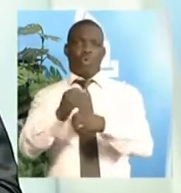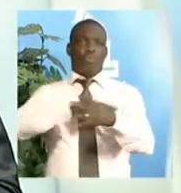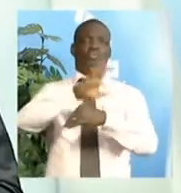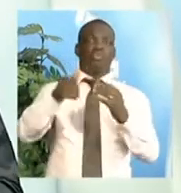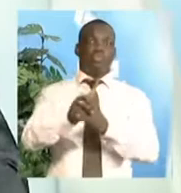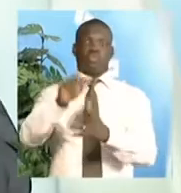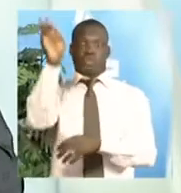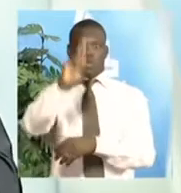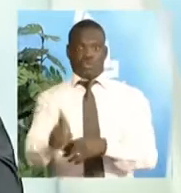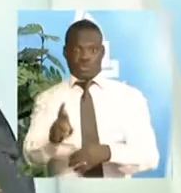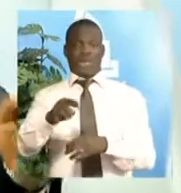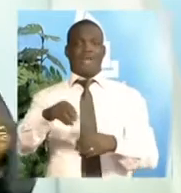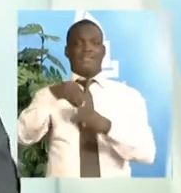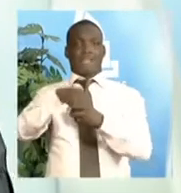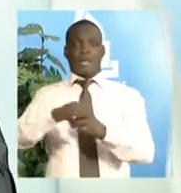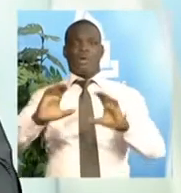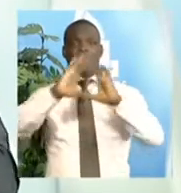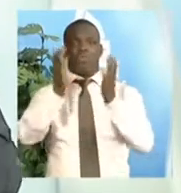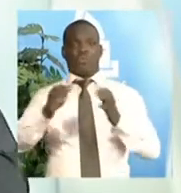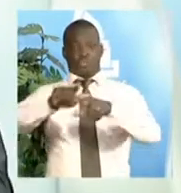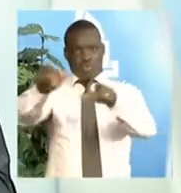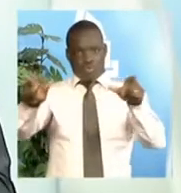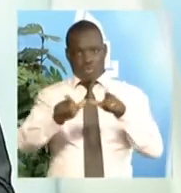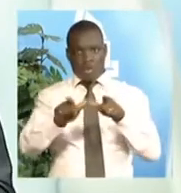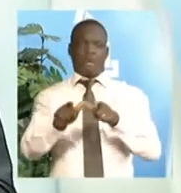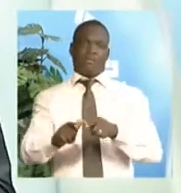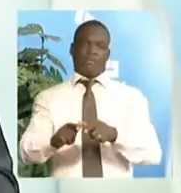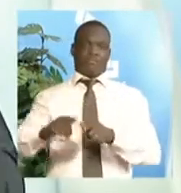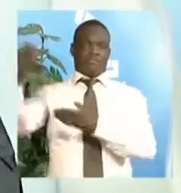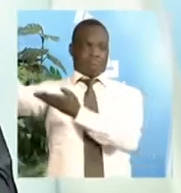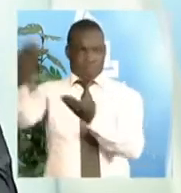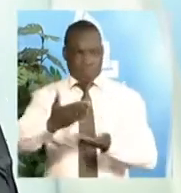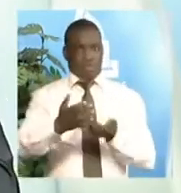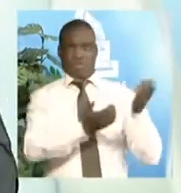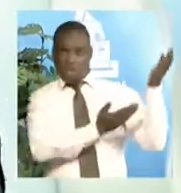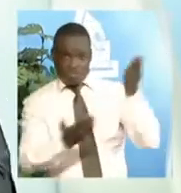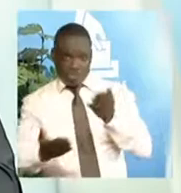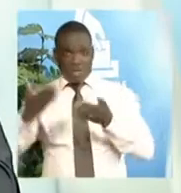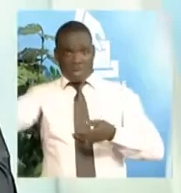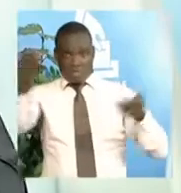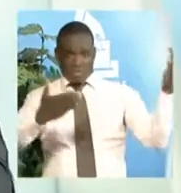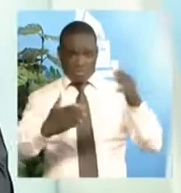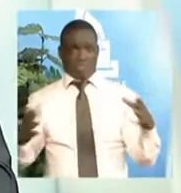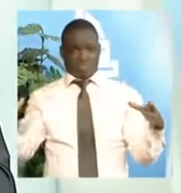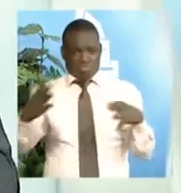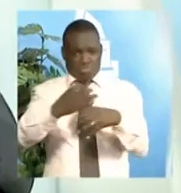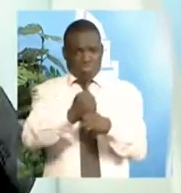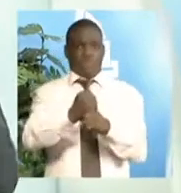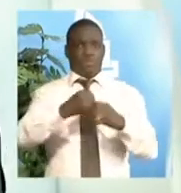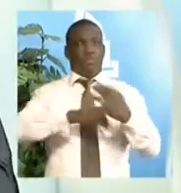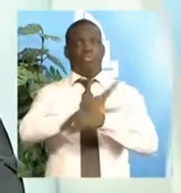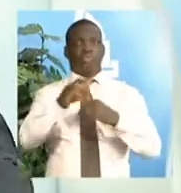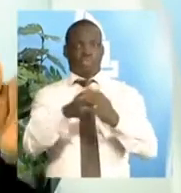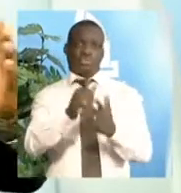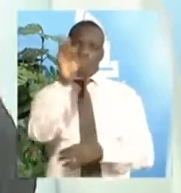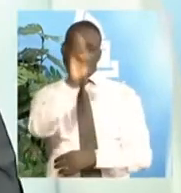proclamation, parce que les bureaux de vote sont rattachés à une commission locale. Donc, la commission locale va rassembler les résultats de